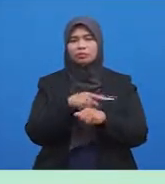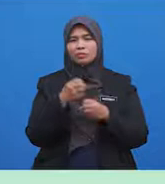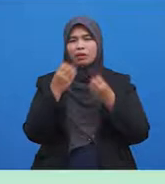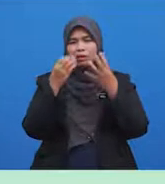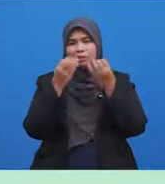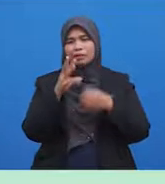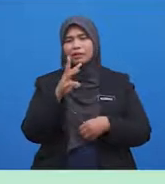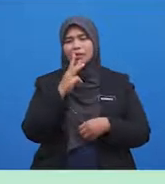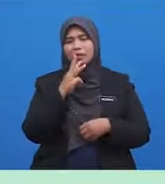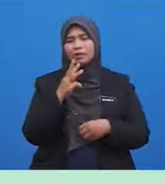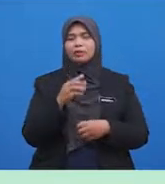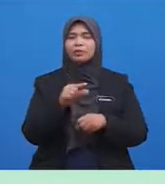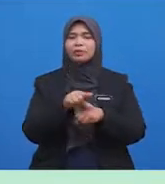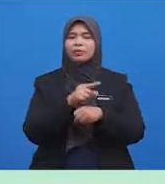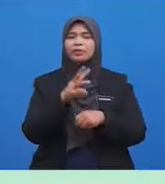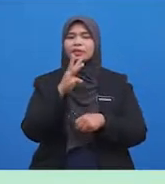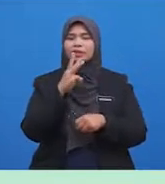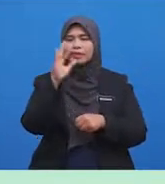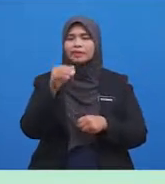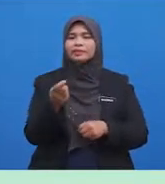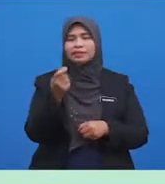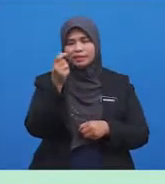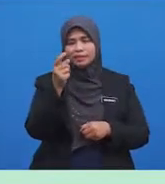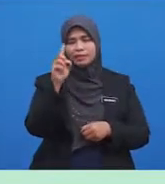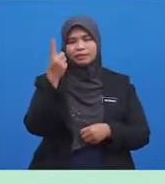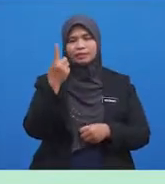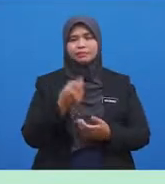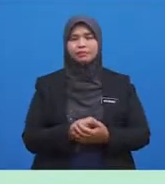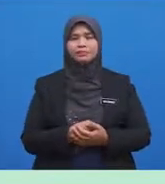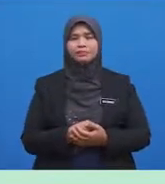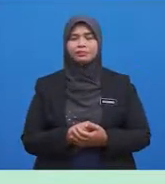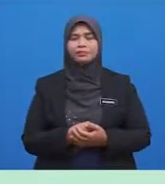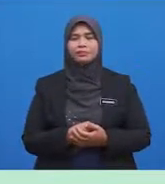Gunakan Kuantiti air Yang sedikit Sahaja